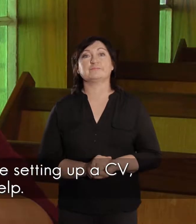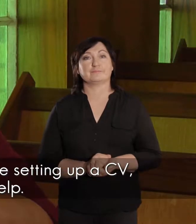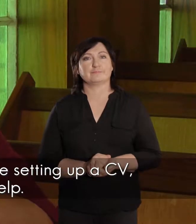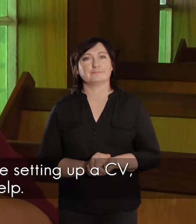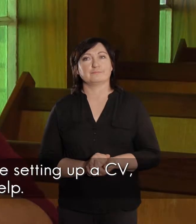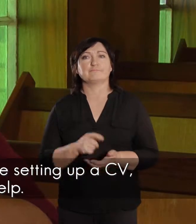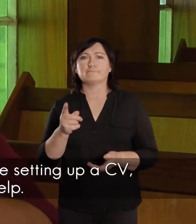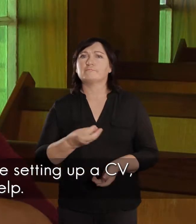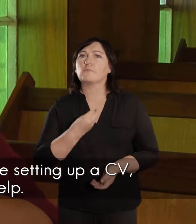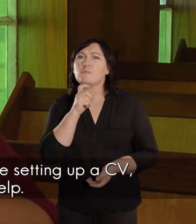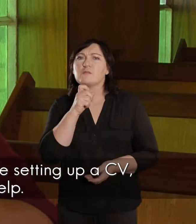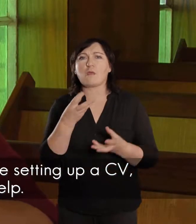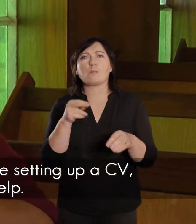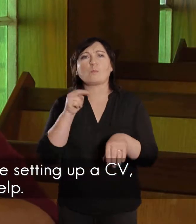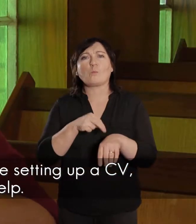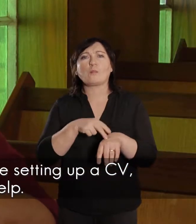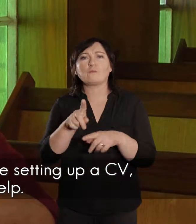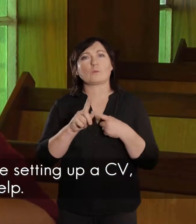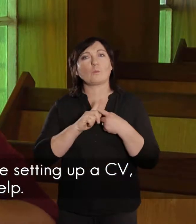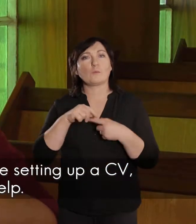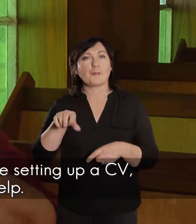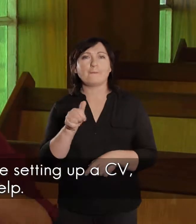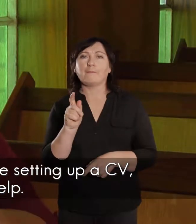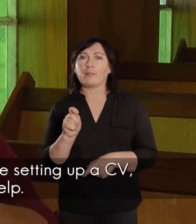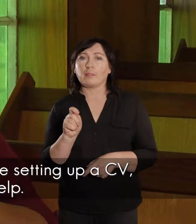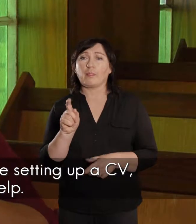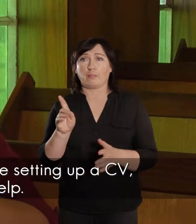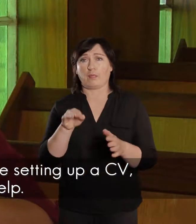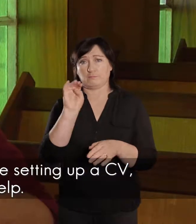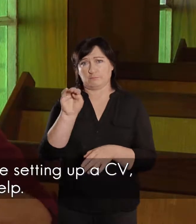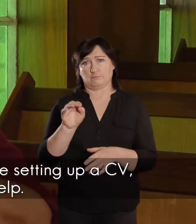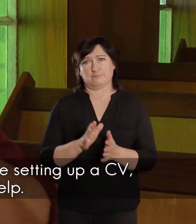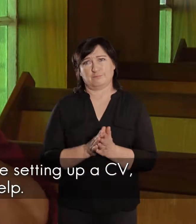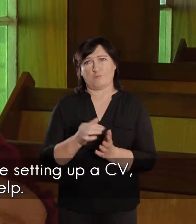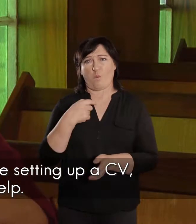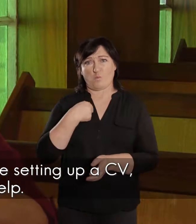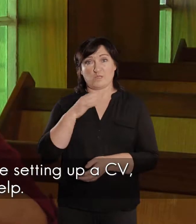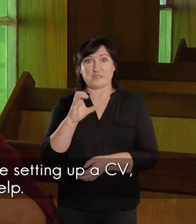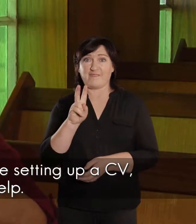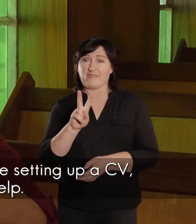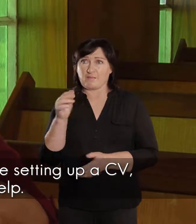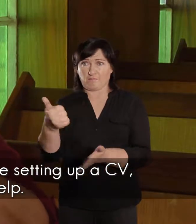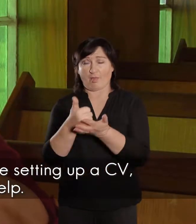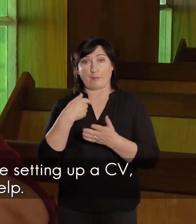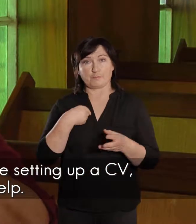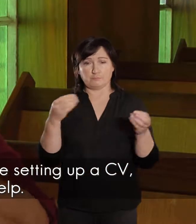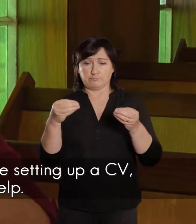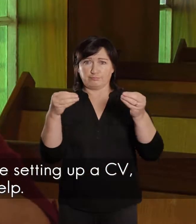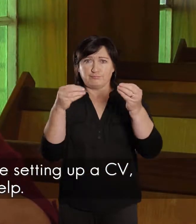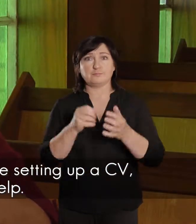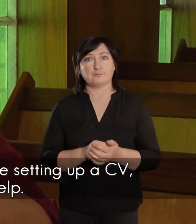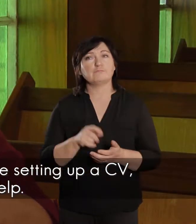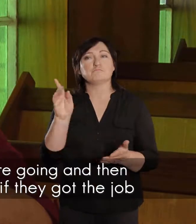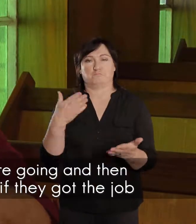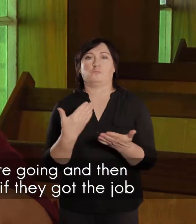as hulle vir hom nodig gehad het, Dominie Pet, ons wil het Dominie met ons een CV opstel, dan het hy dit gedoen.